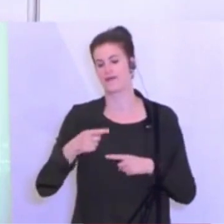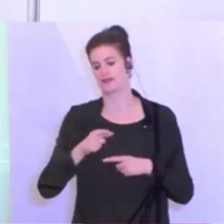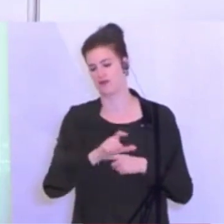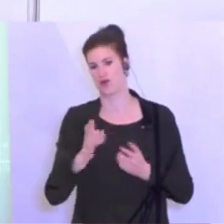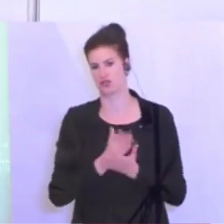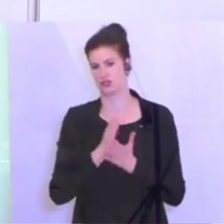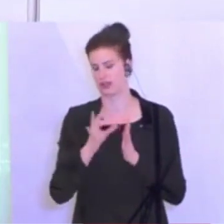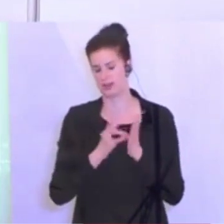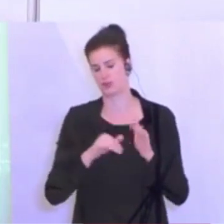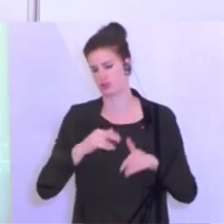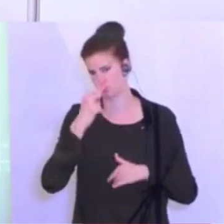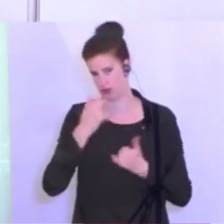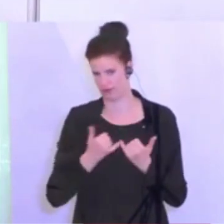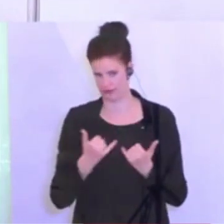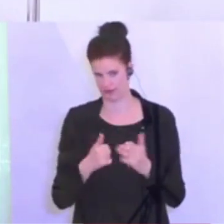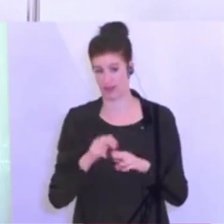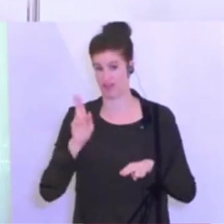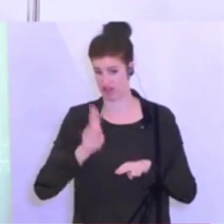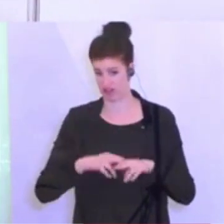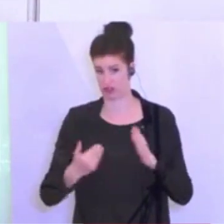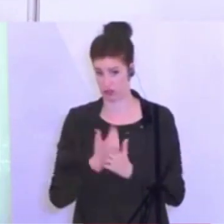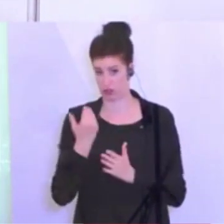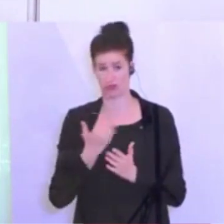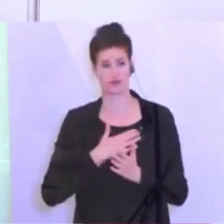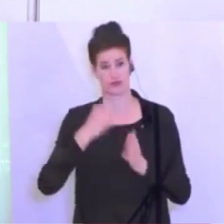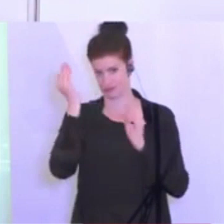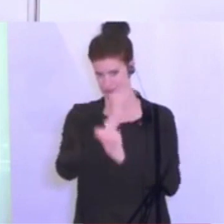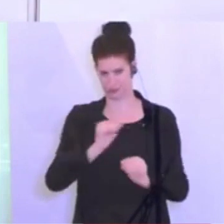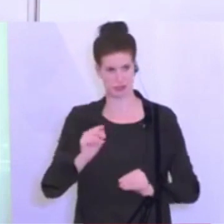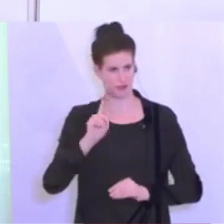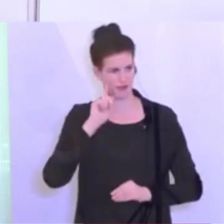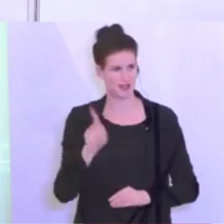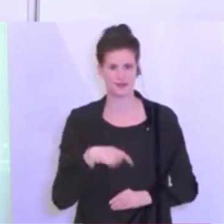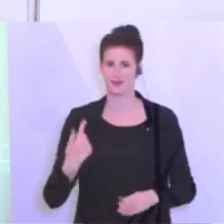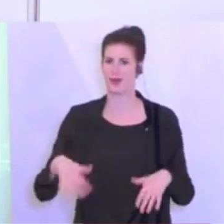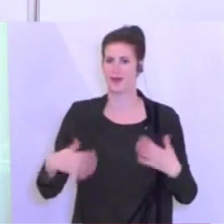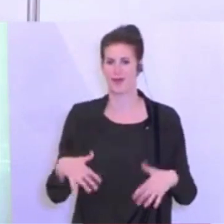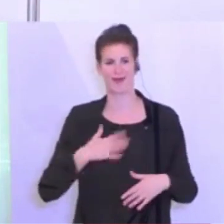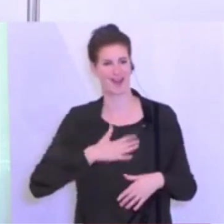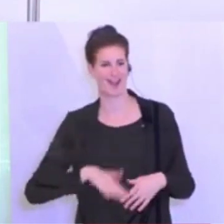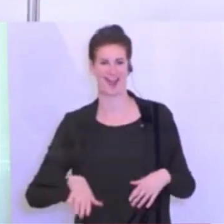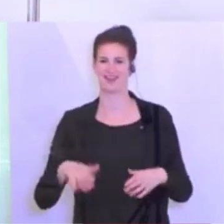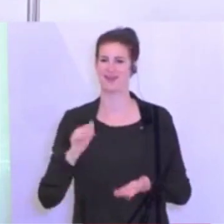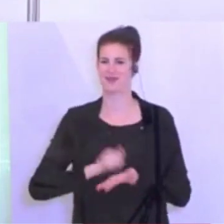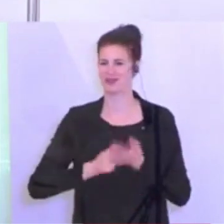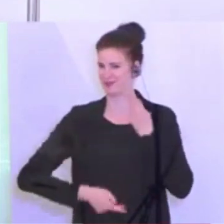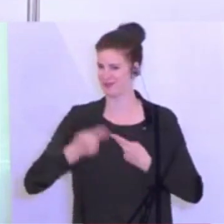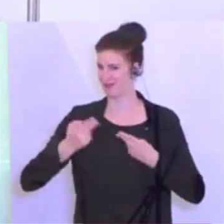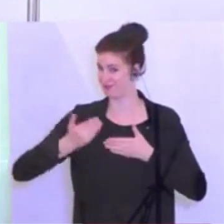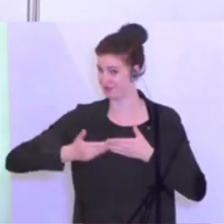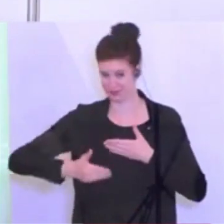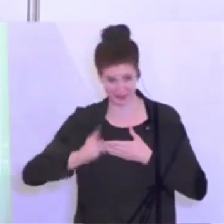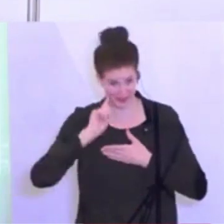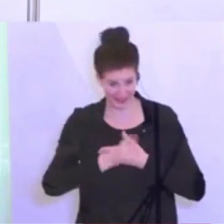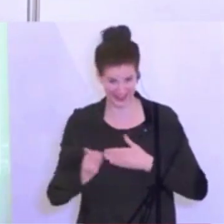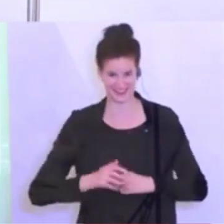wenn es etwas zu verlautbaren gibt, sind wir ja bekannt dafür, dass wir nicht geizen mit Pressekonferenzen. Das Nächste, das wirklich Spannende im Sport